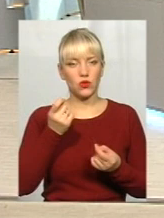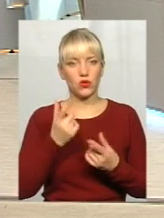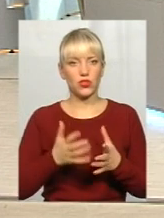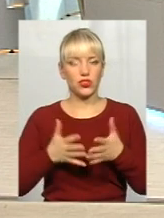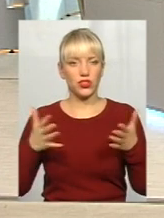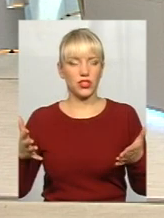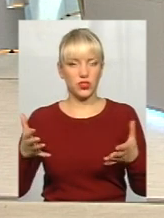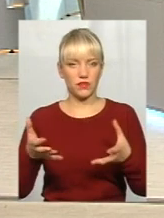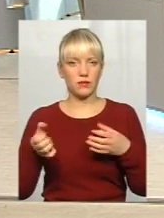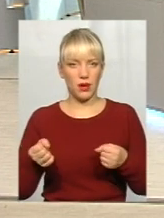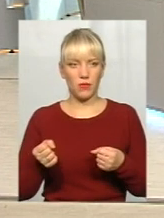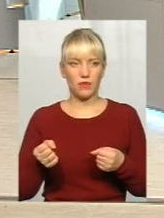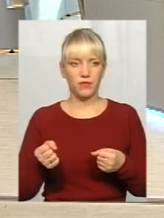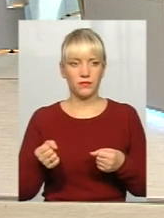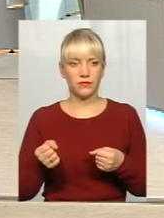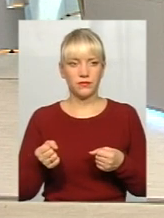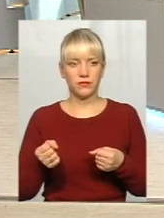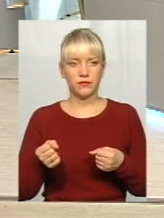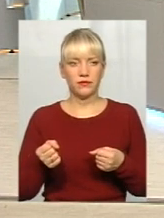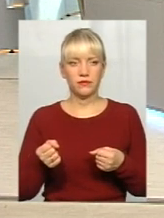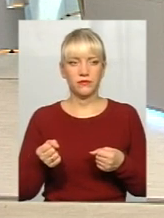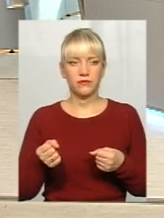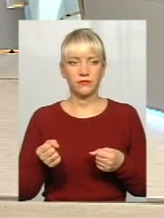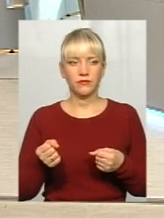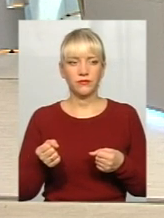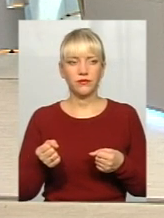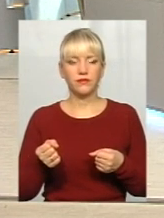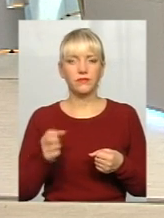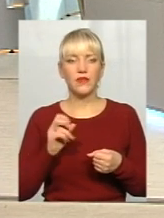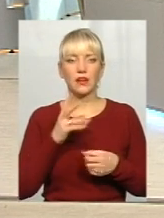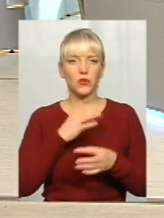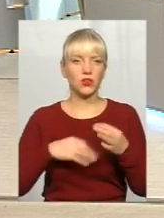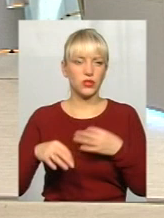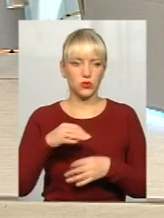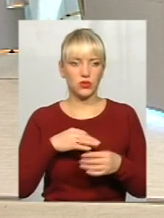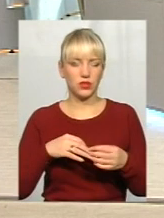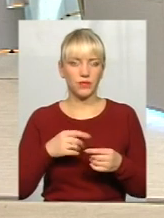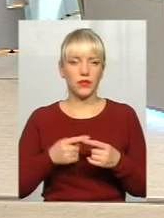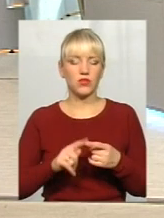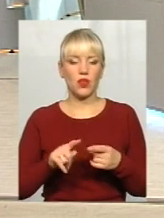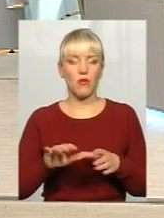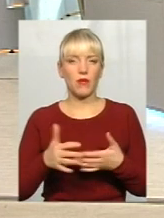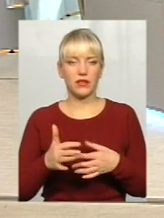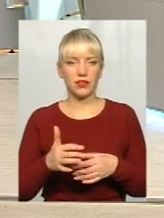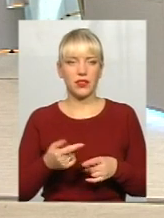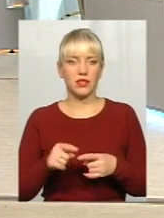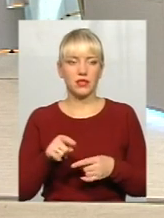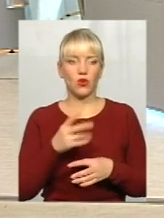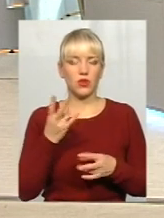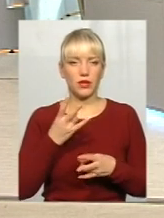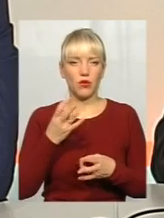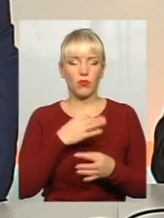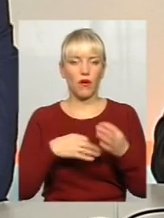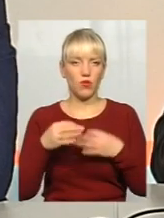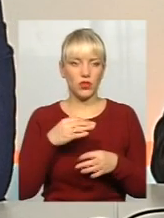ширше візьмемо, так, значить, хоча б якось в плані дискусії цей момент і його обговорити. Все